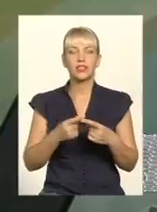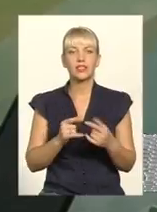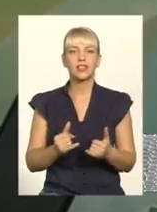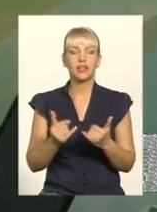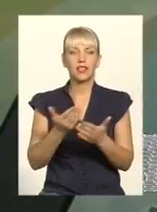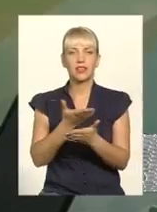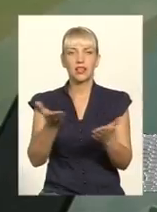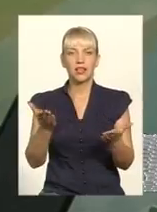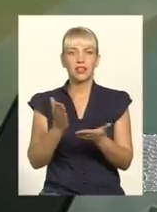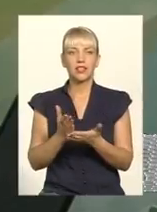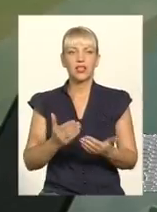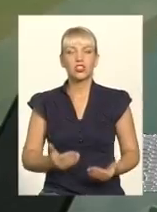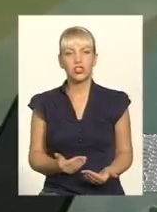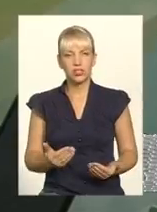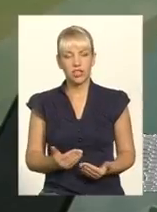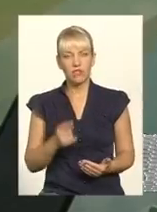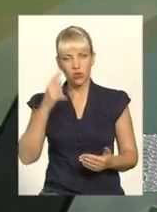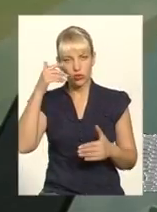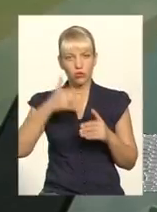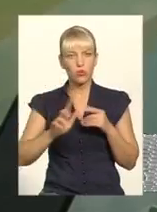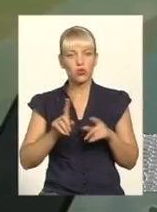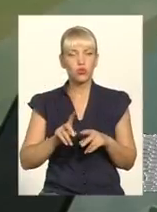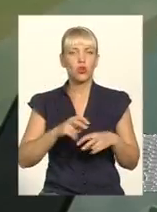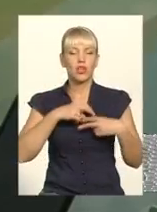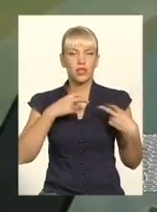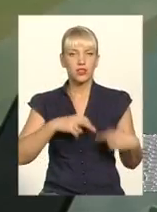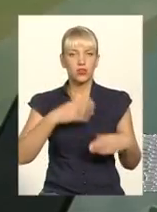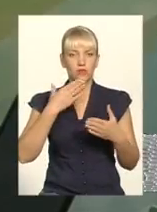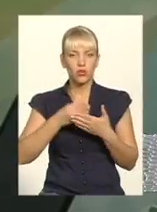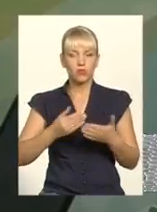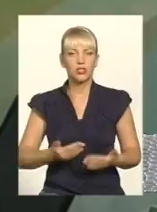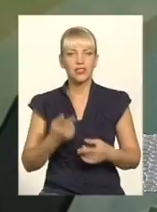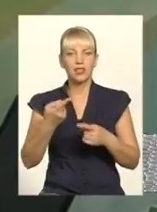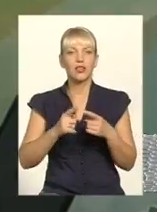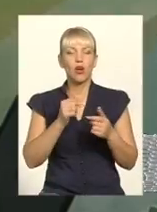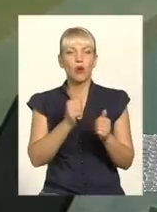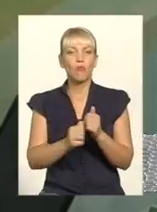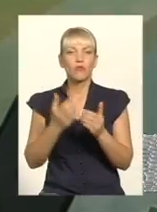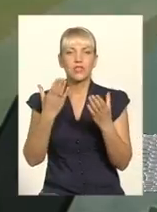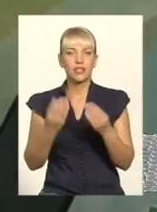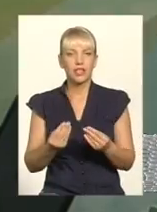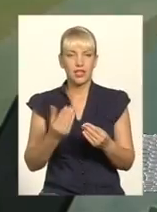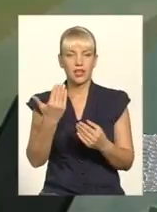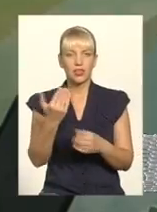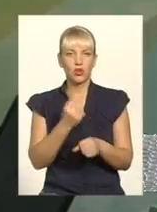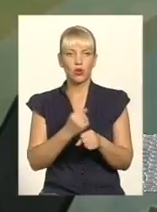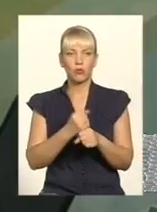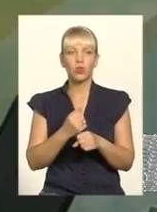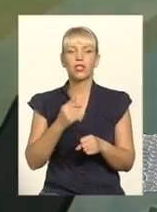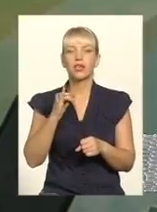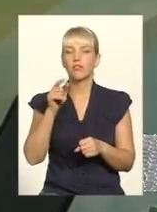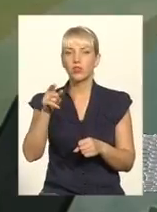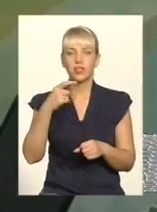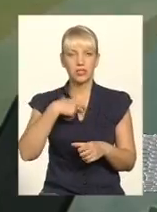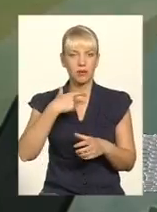чим вони ризикують, розуміючи це. Це їх повсякденна робота. Вони вже не усвідомлюють себе поза цією,